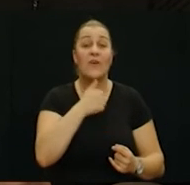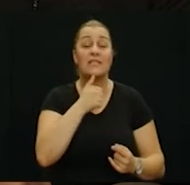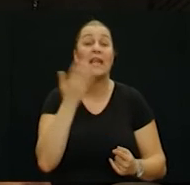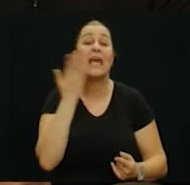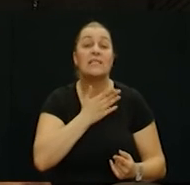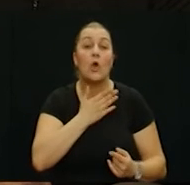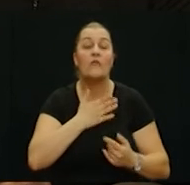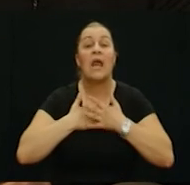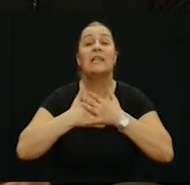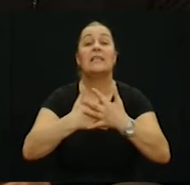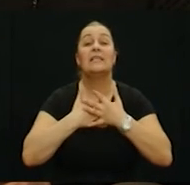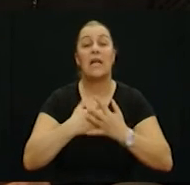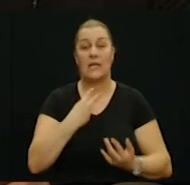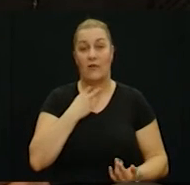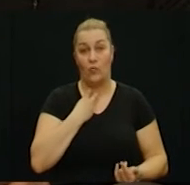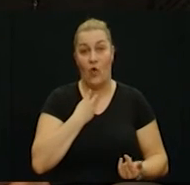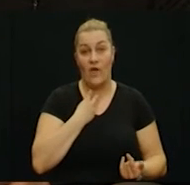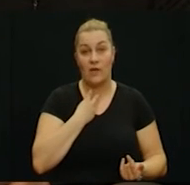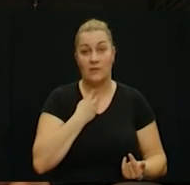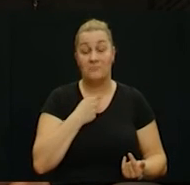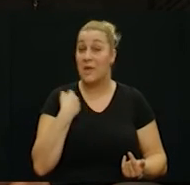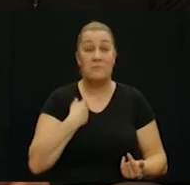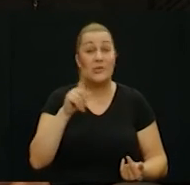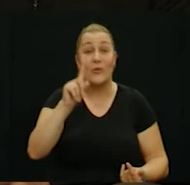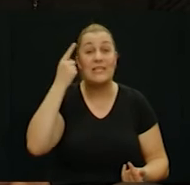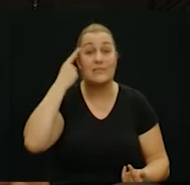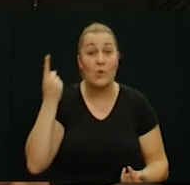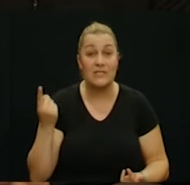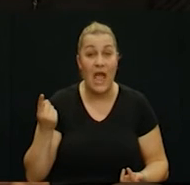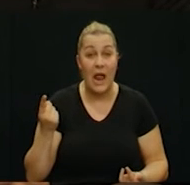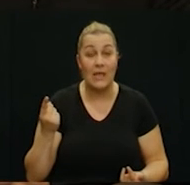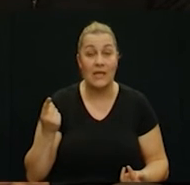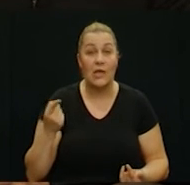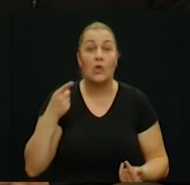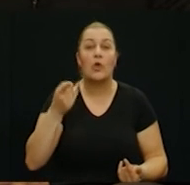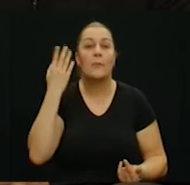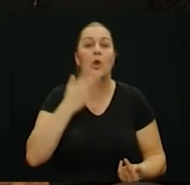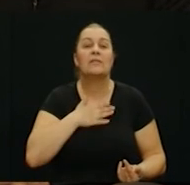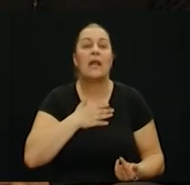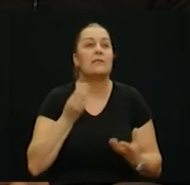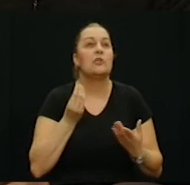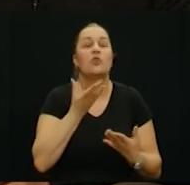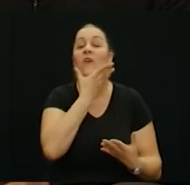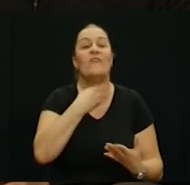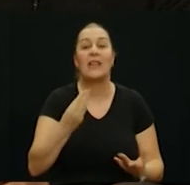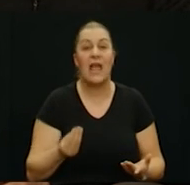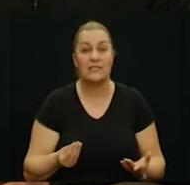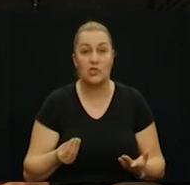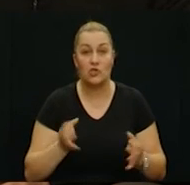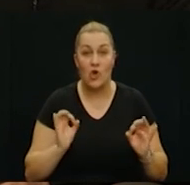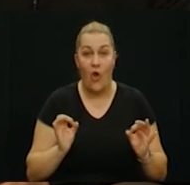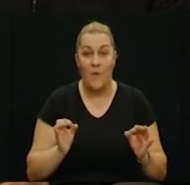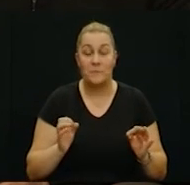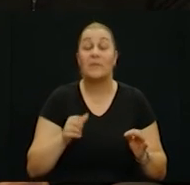i Hercegovina disali za vukovar jer mi to nismo znali i to je bilo nešto nešto za nas fantastično